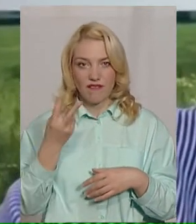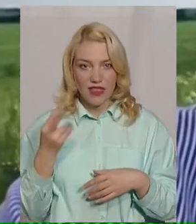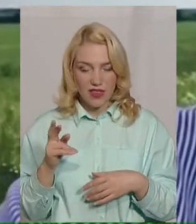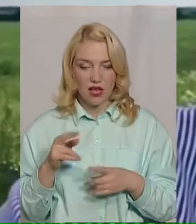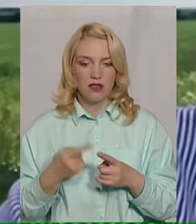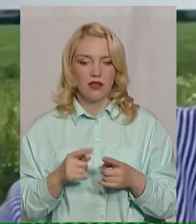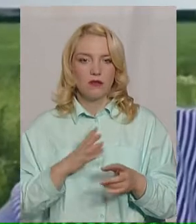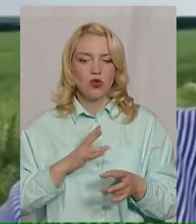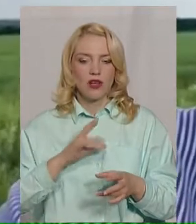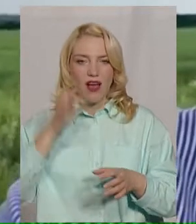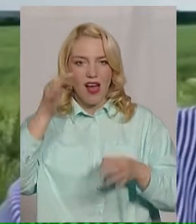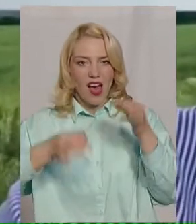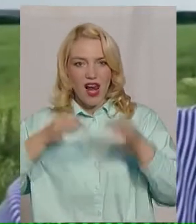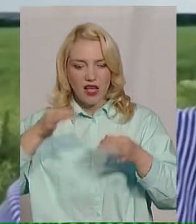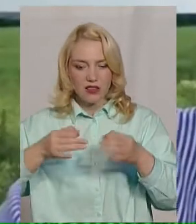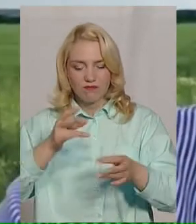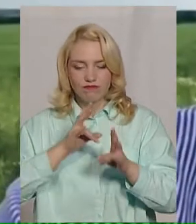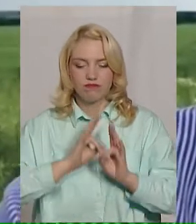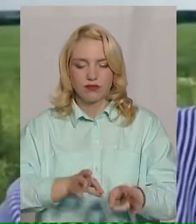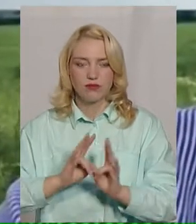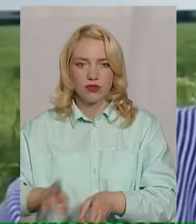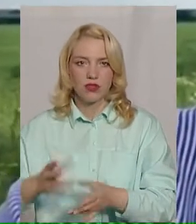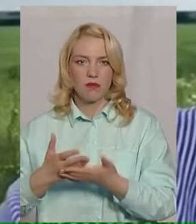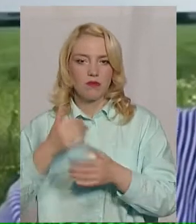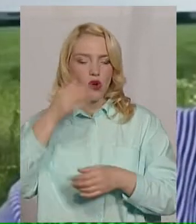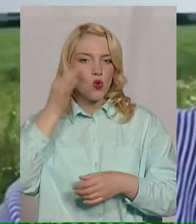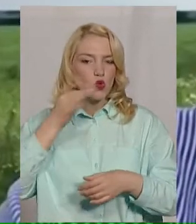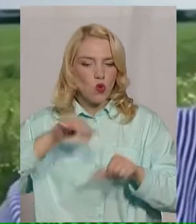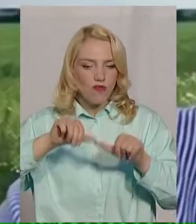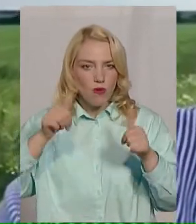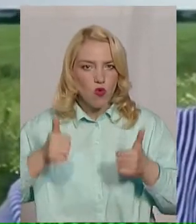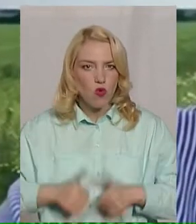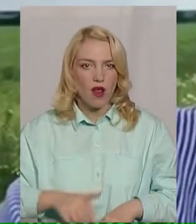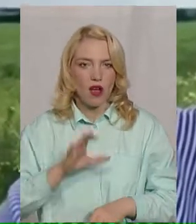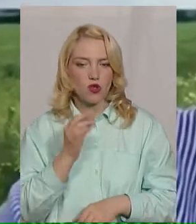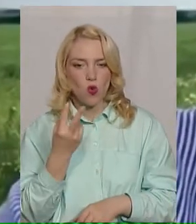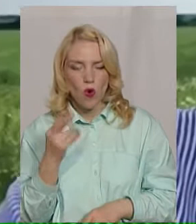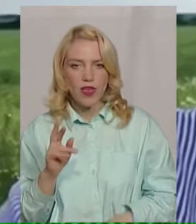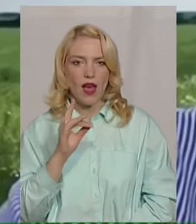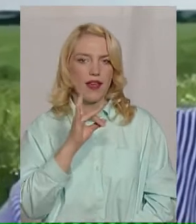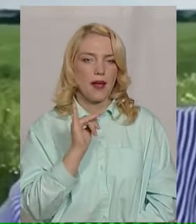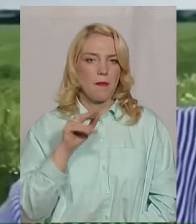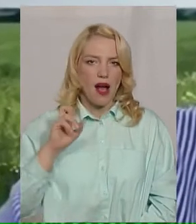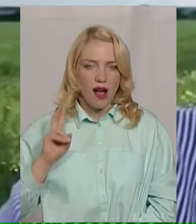пошкодив деякі рослини, такі як, наприклад, цукровий буряк, сою, ріпак. Тому